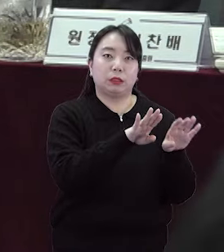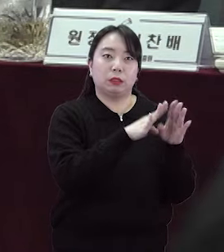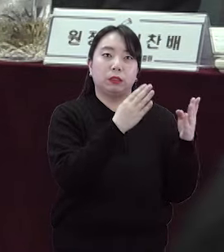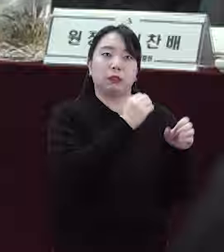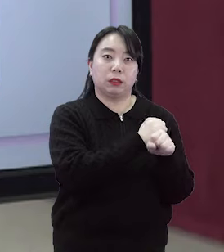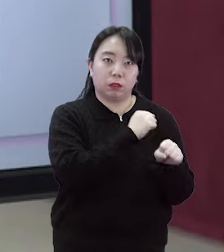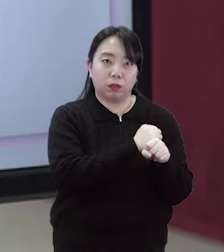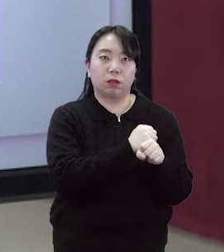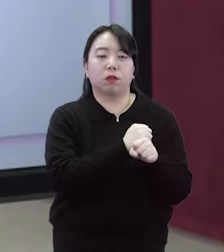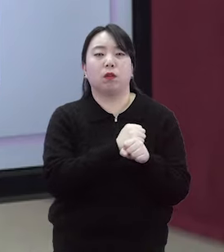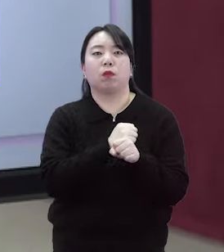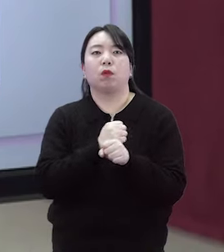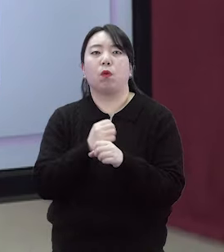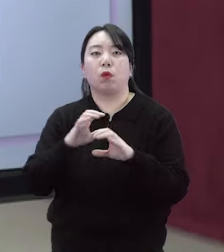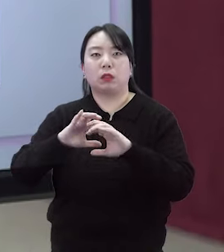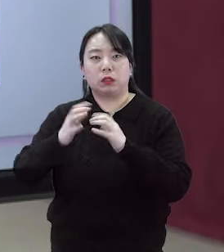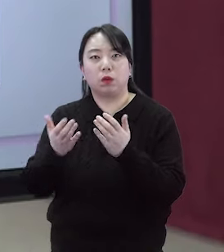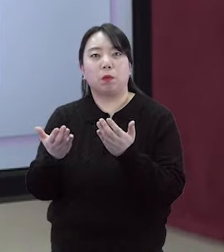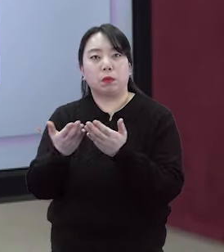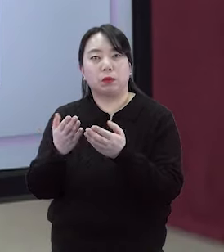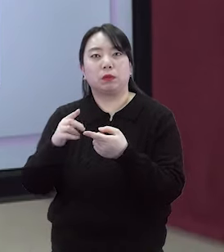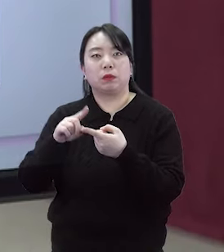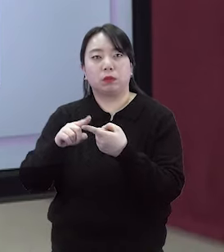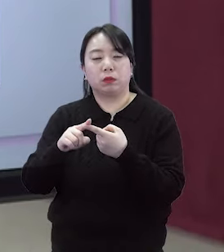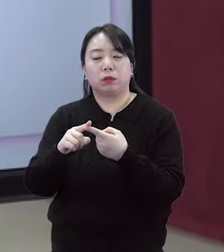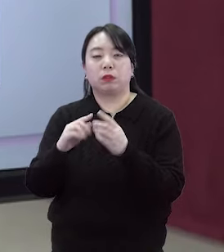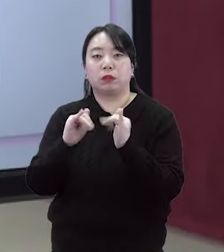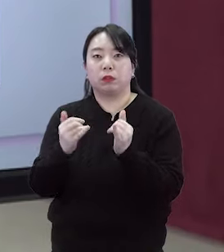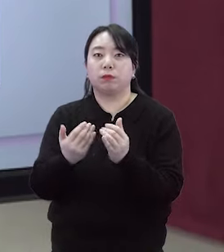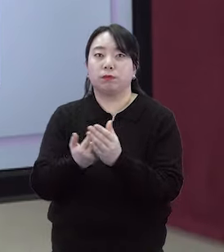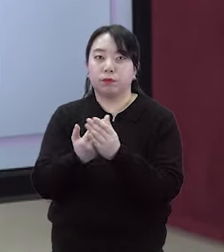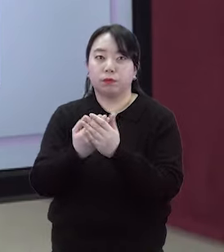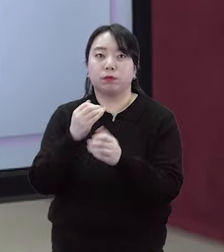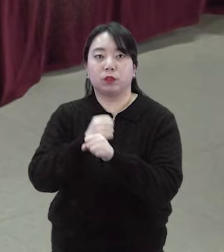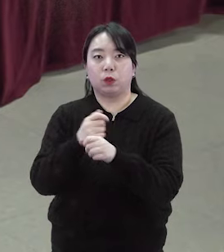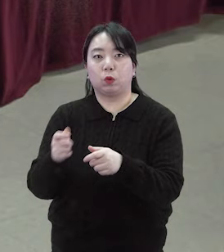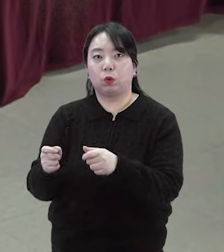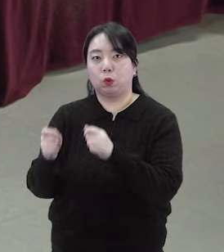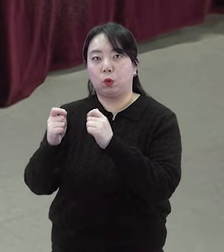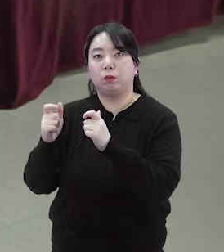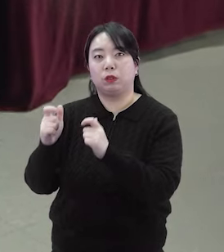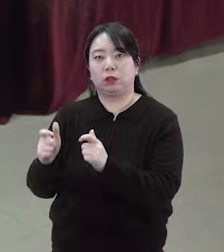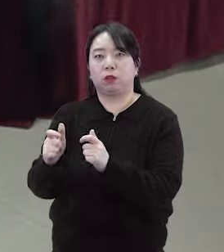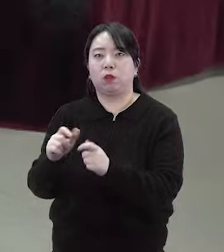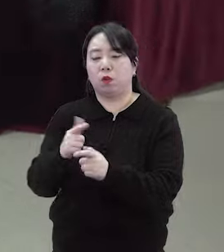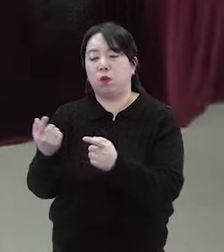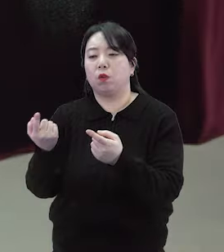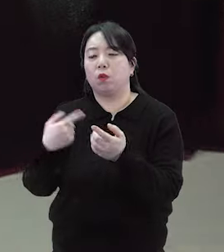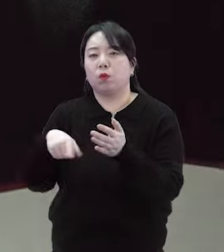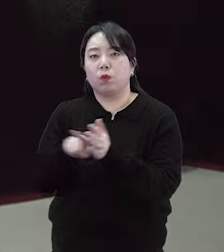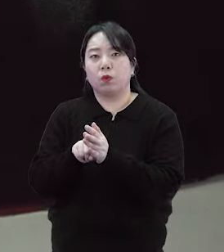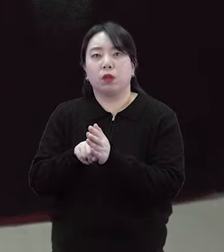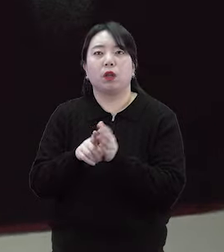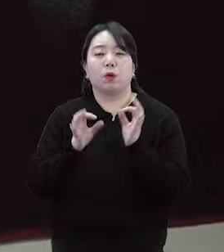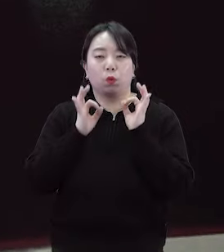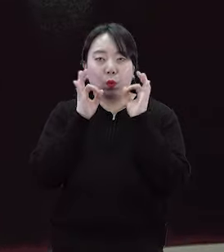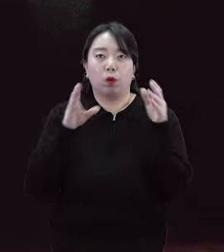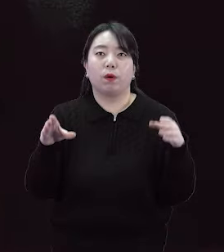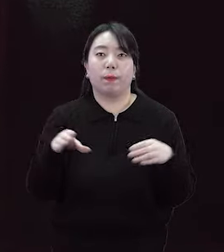비즈니스 플랫폼 분야 인재양성, 졸업생들의 지역정주 등을 위해 함께 노력하기로 합의했습니다